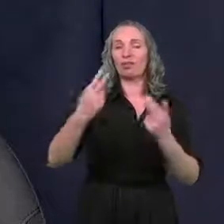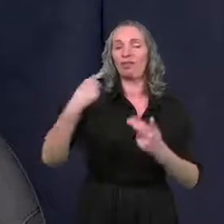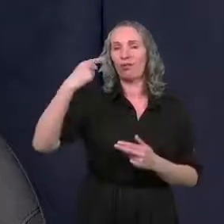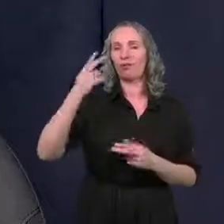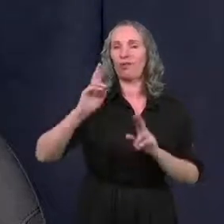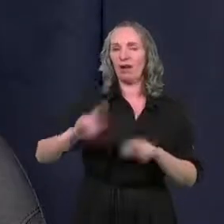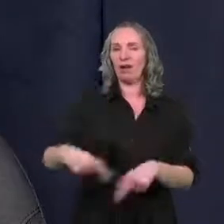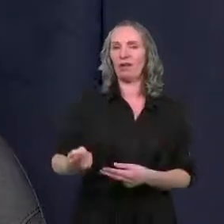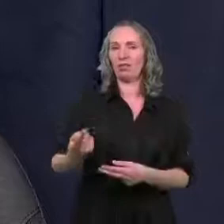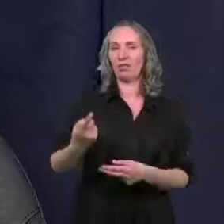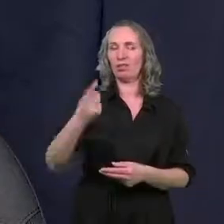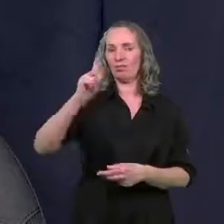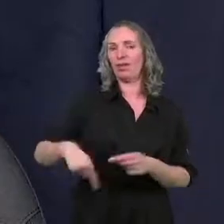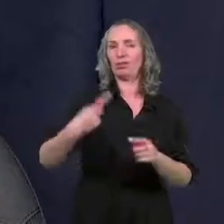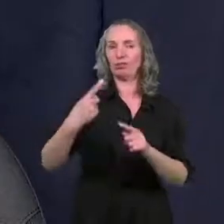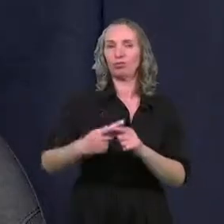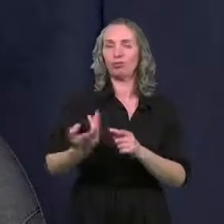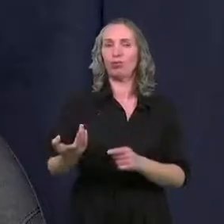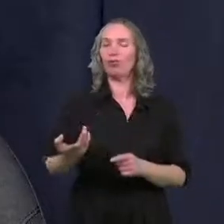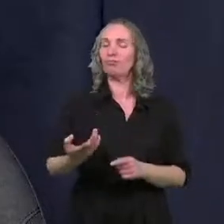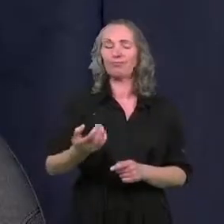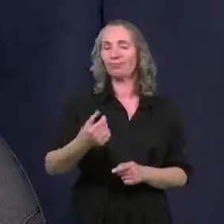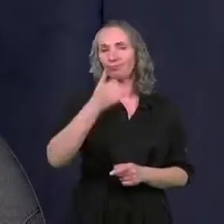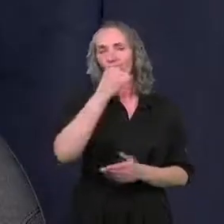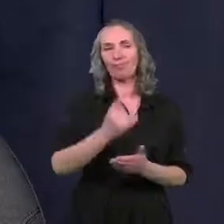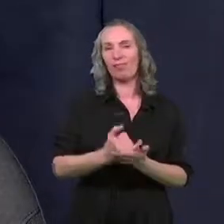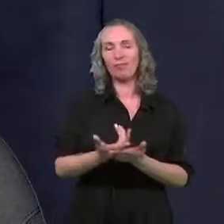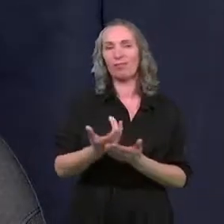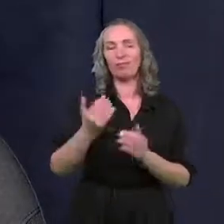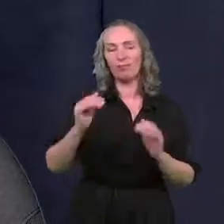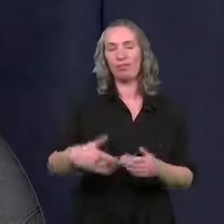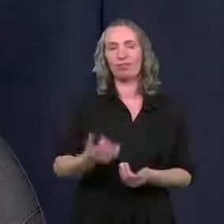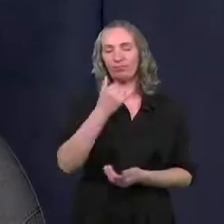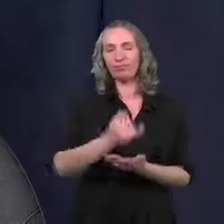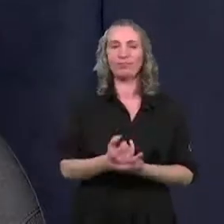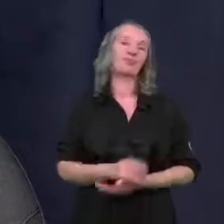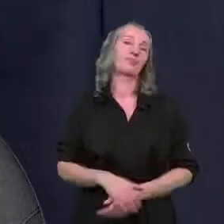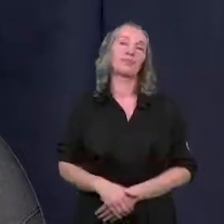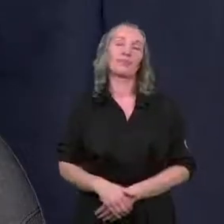pozostało nam de facto półtora miesiąca, więc nie wydaje mi się, żeby to było możliwe.